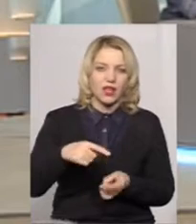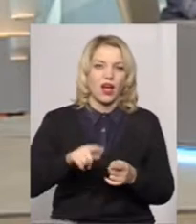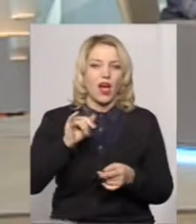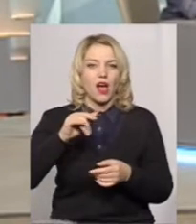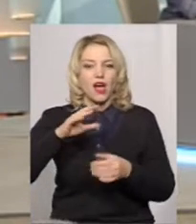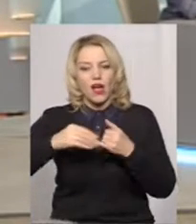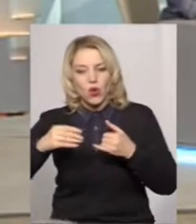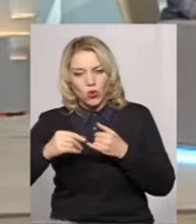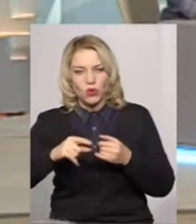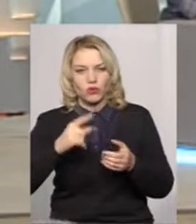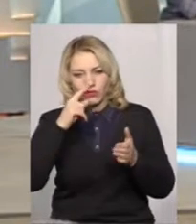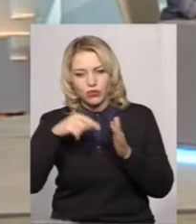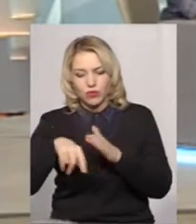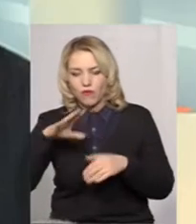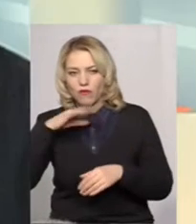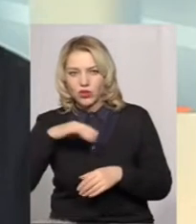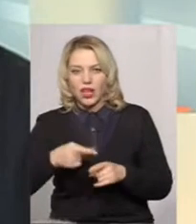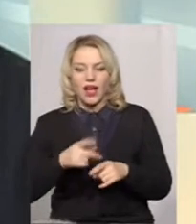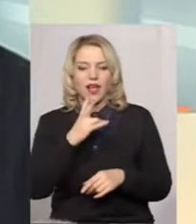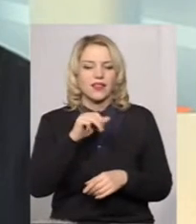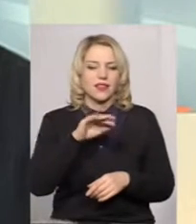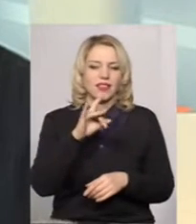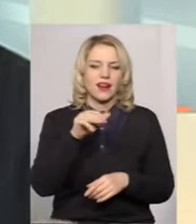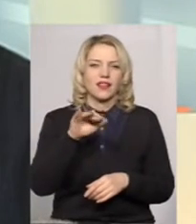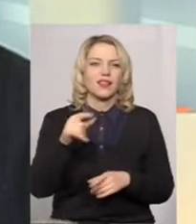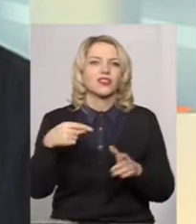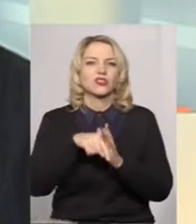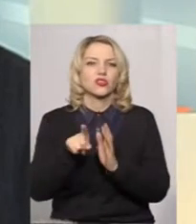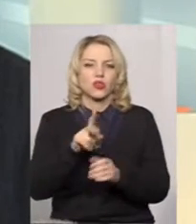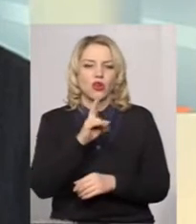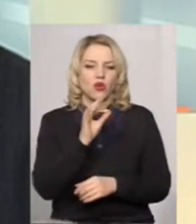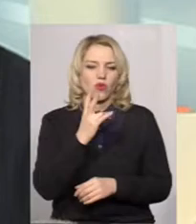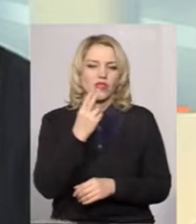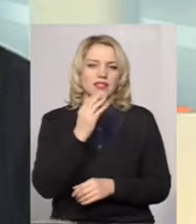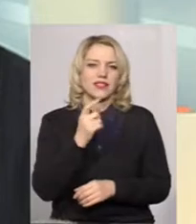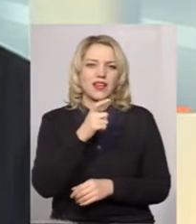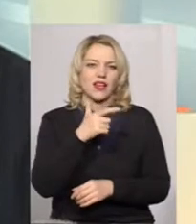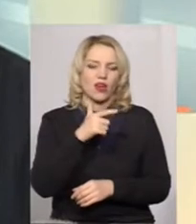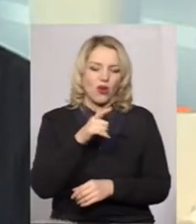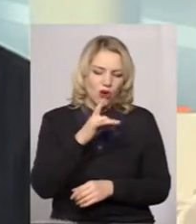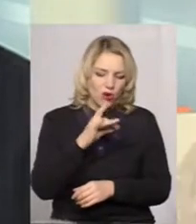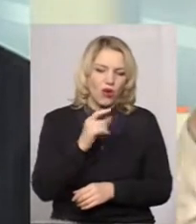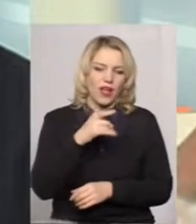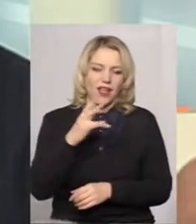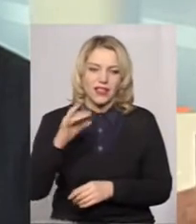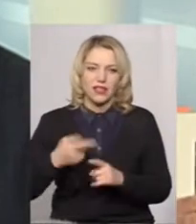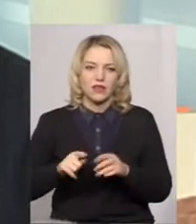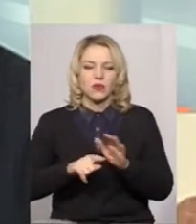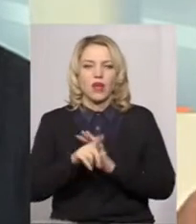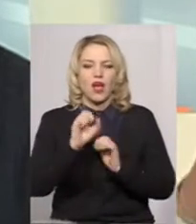небезпечні, це канцерогени, нітрати. Вони спочатку утворюються амоній, потім йде